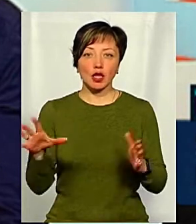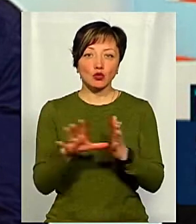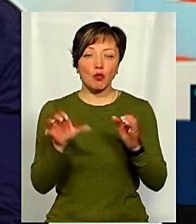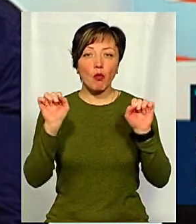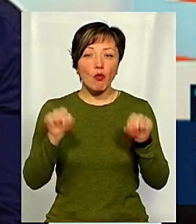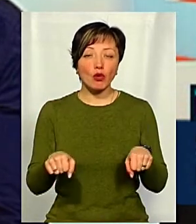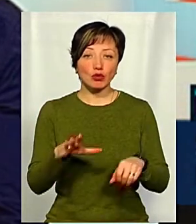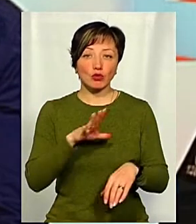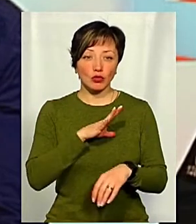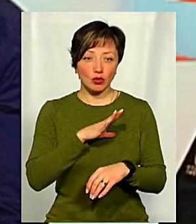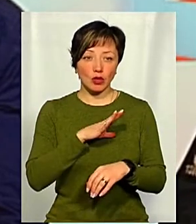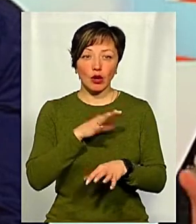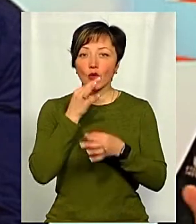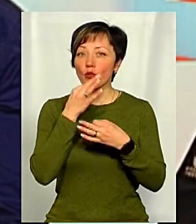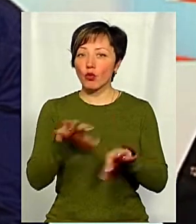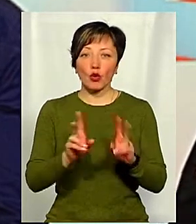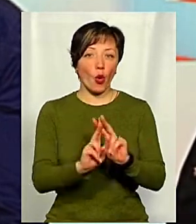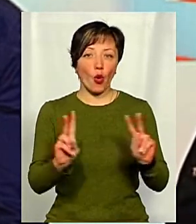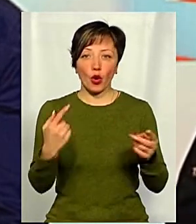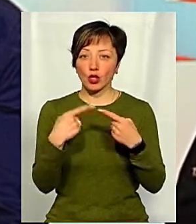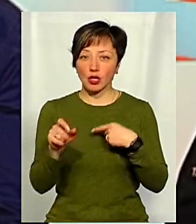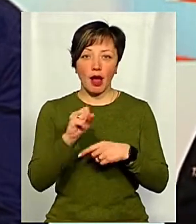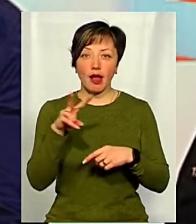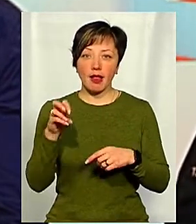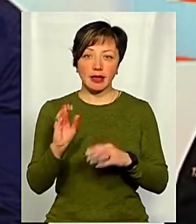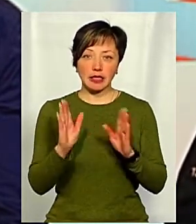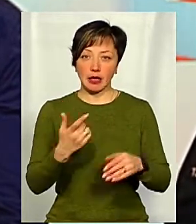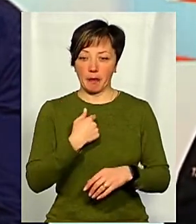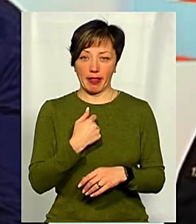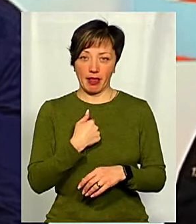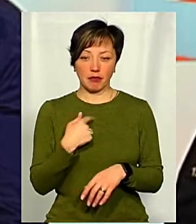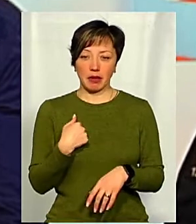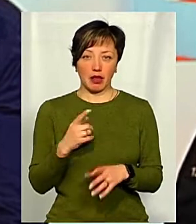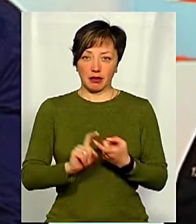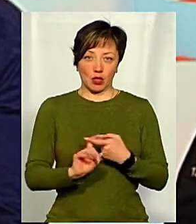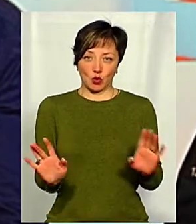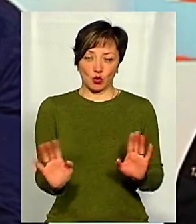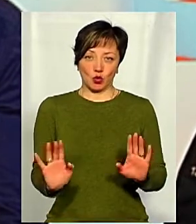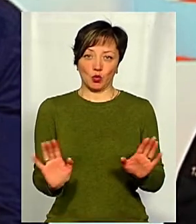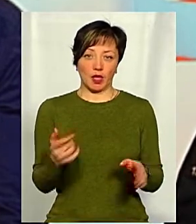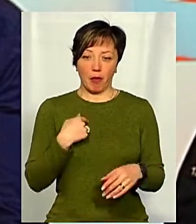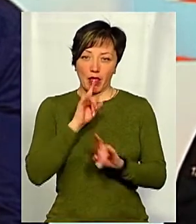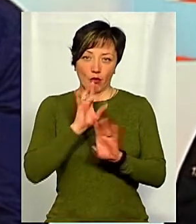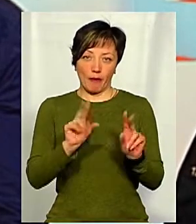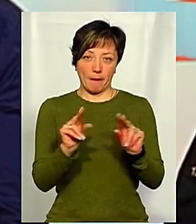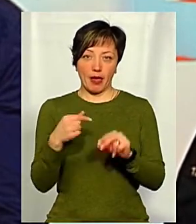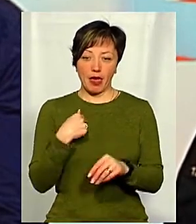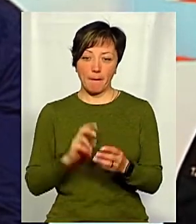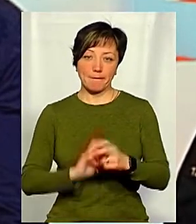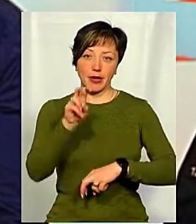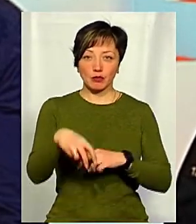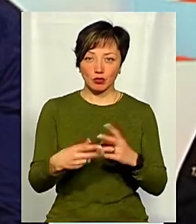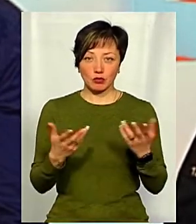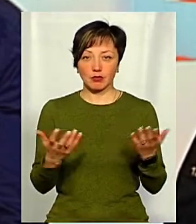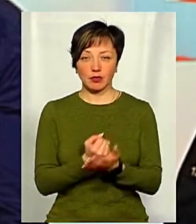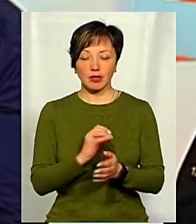відбутися будь-кого іншого, але не тільки мене, тобто це мене не стосується. Я перескочу,